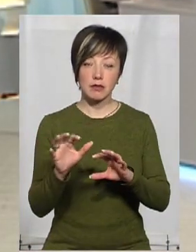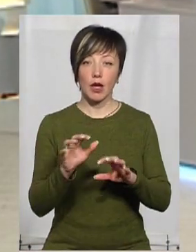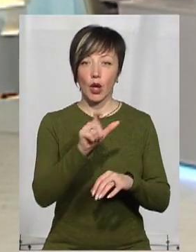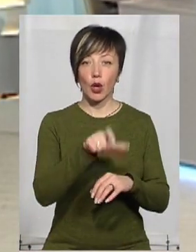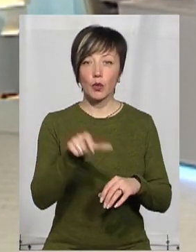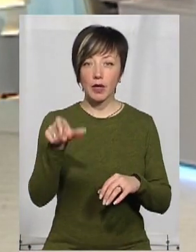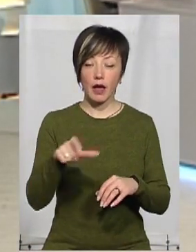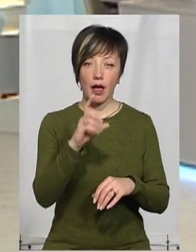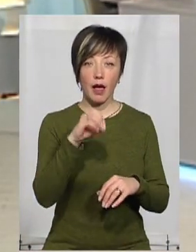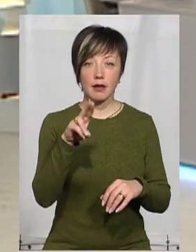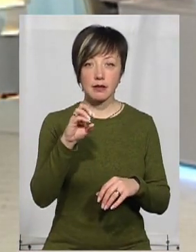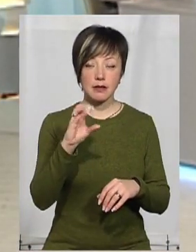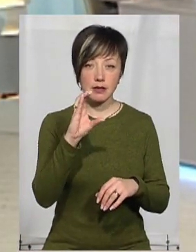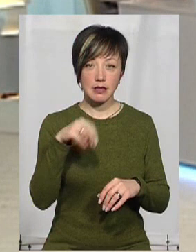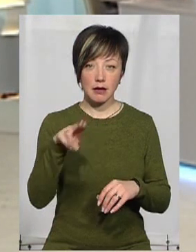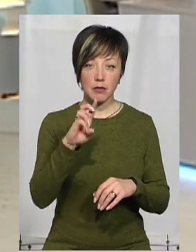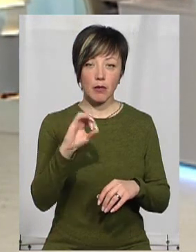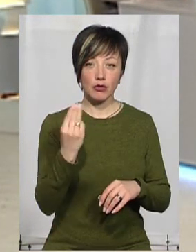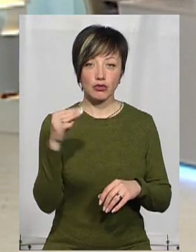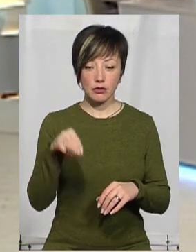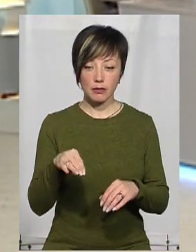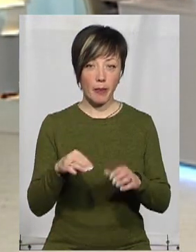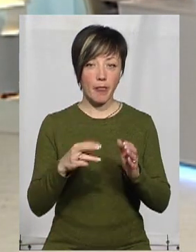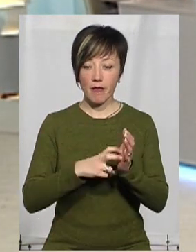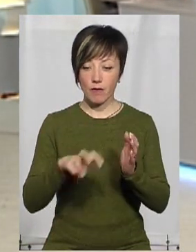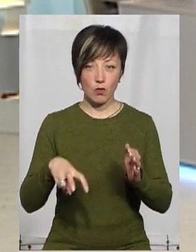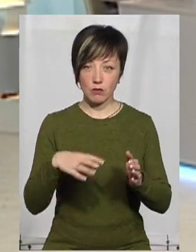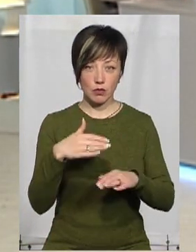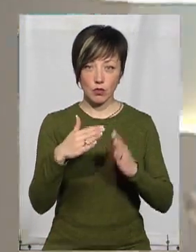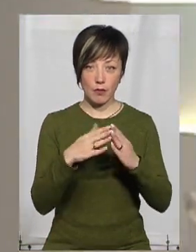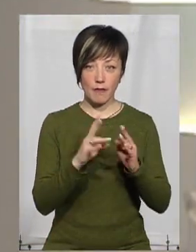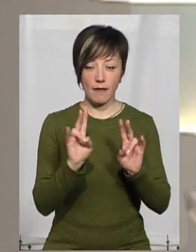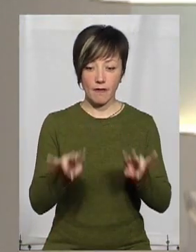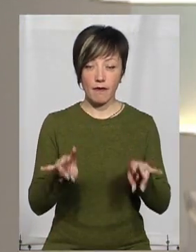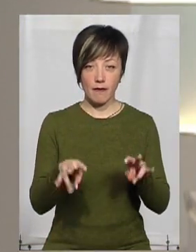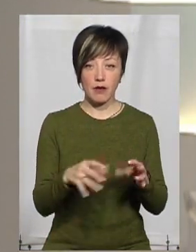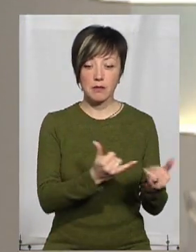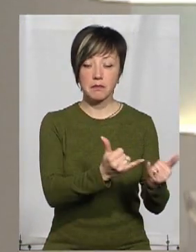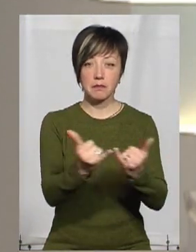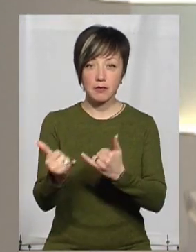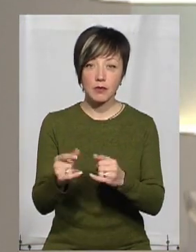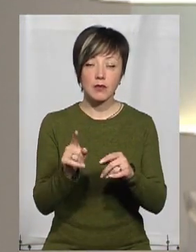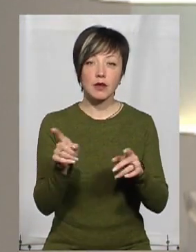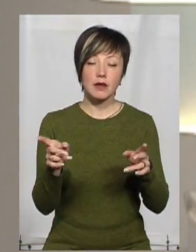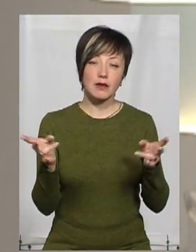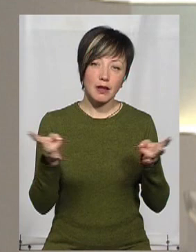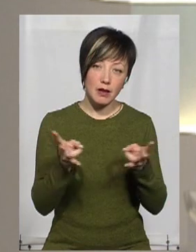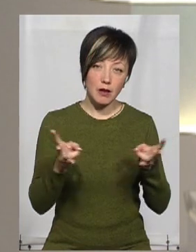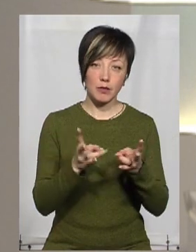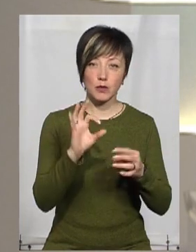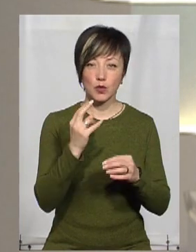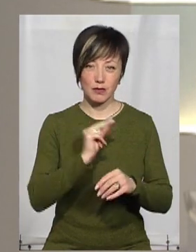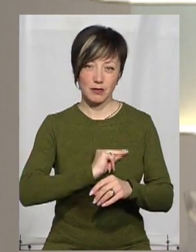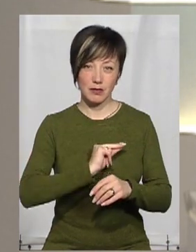карантину не виходять з домівок. Працівники центру забезпечують їх усім необхідним. Таким чином